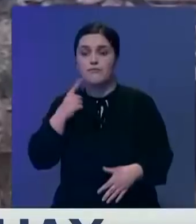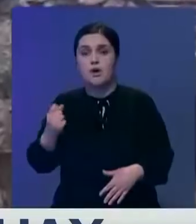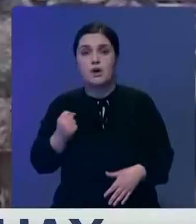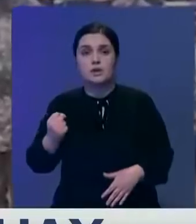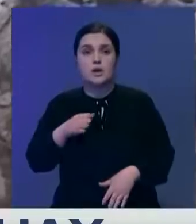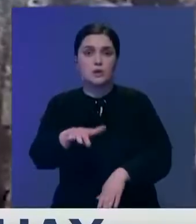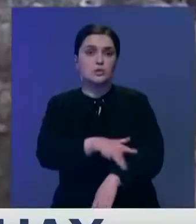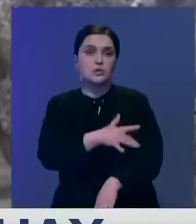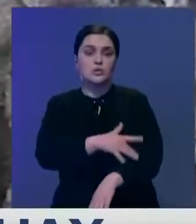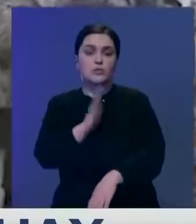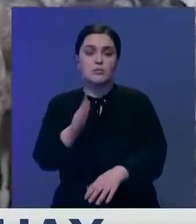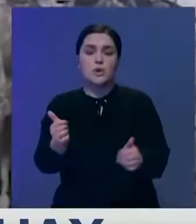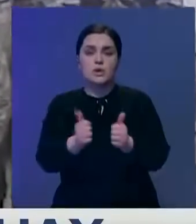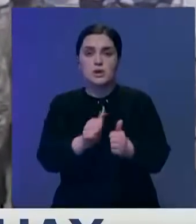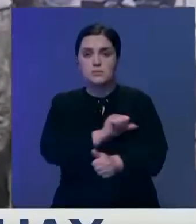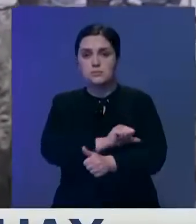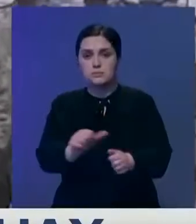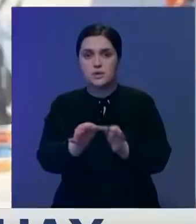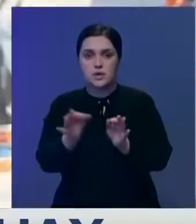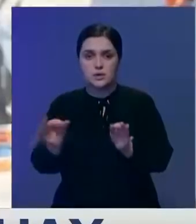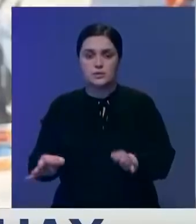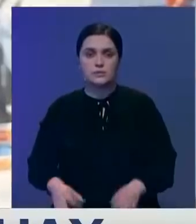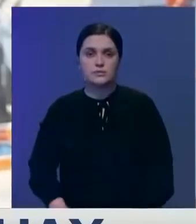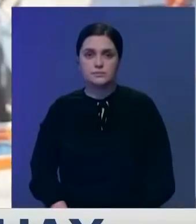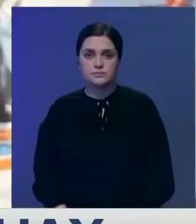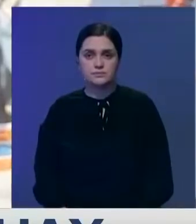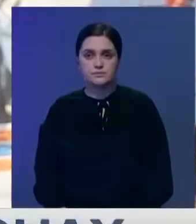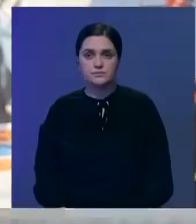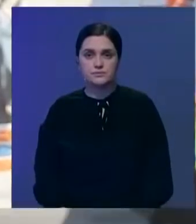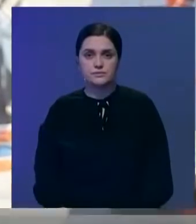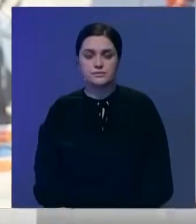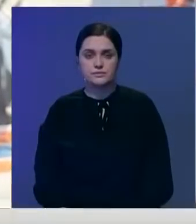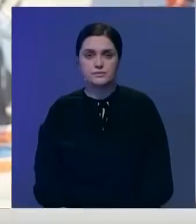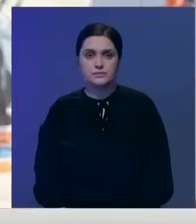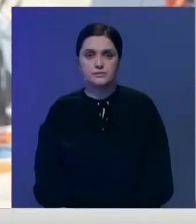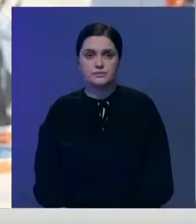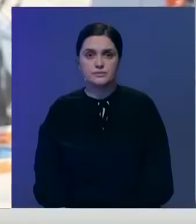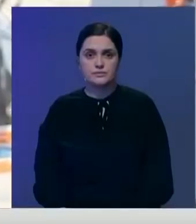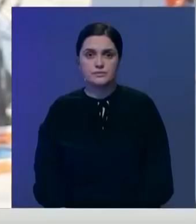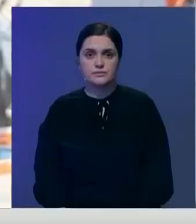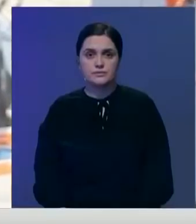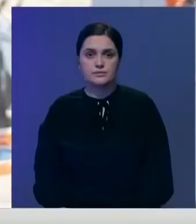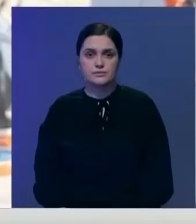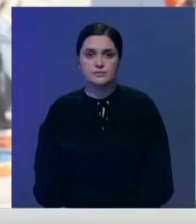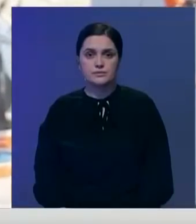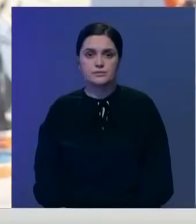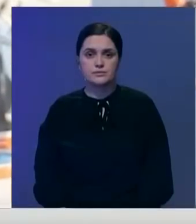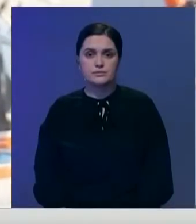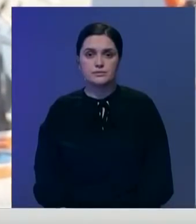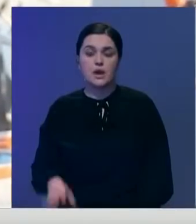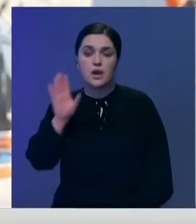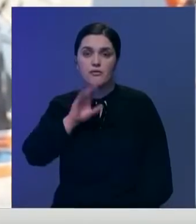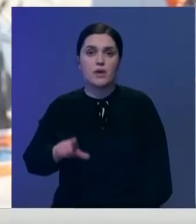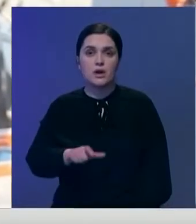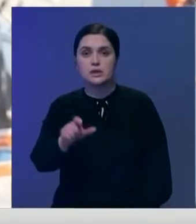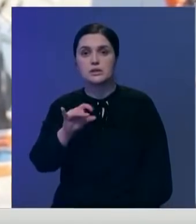будут дислоцироваться в прибрежных районах. Проведено аэровизуально обследование гидрологической обстановки на реке Ертыш. створе